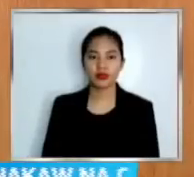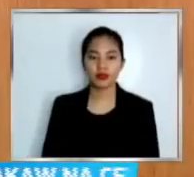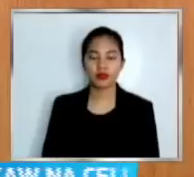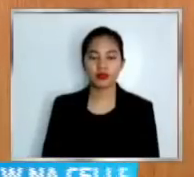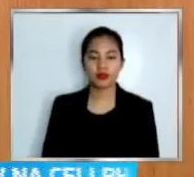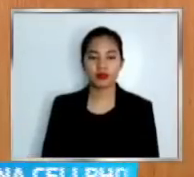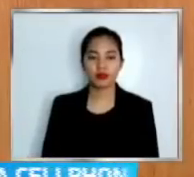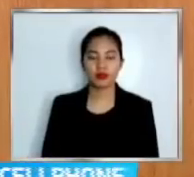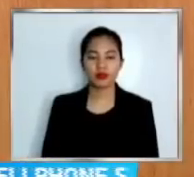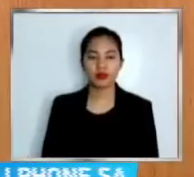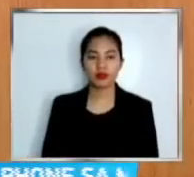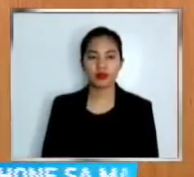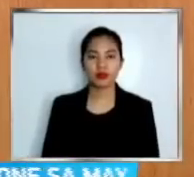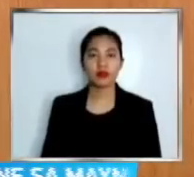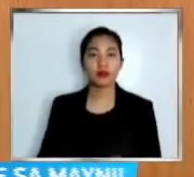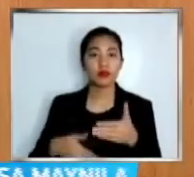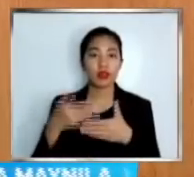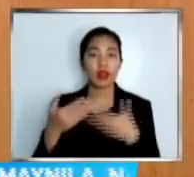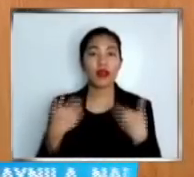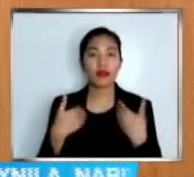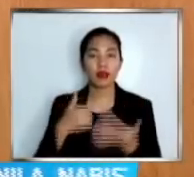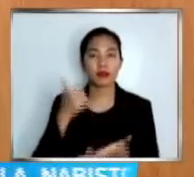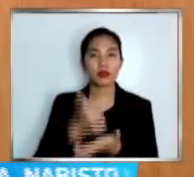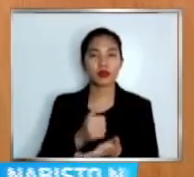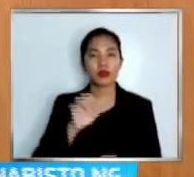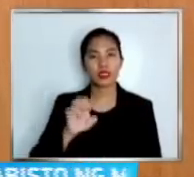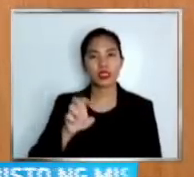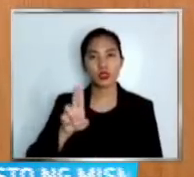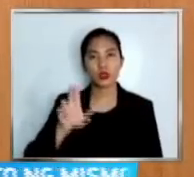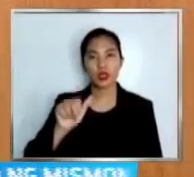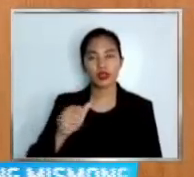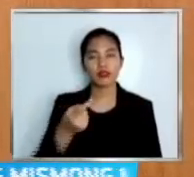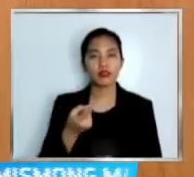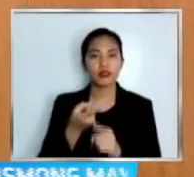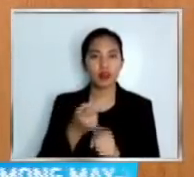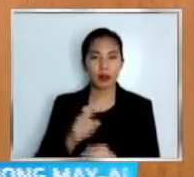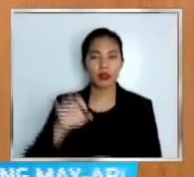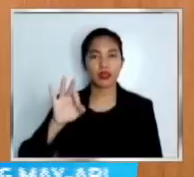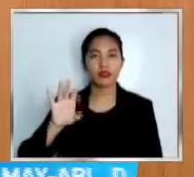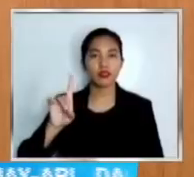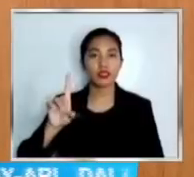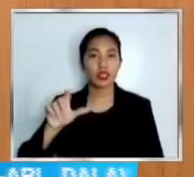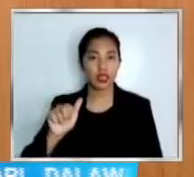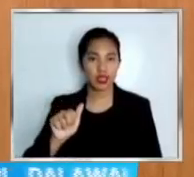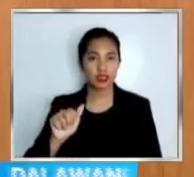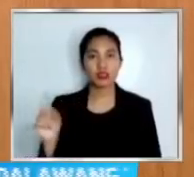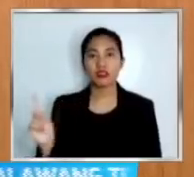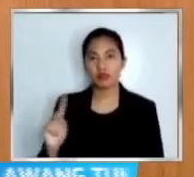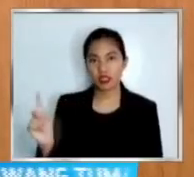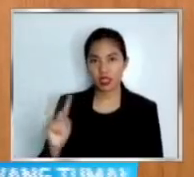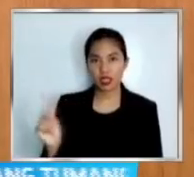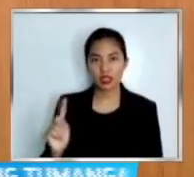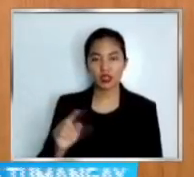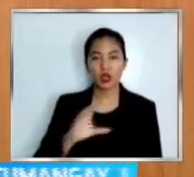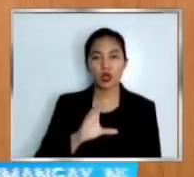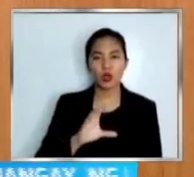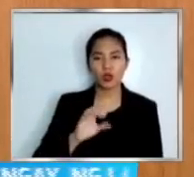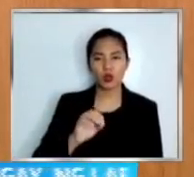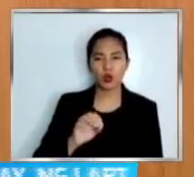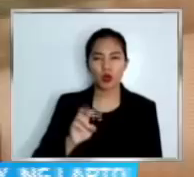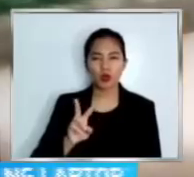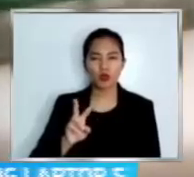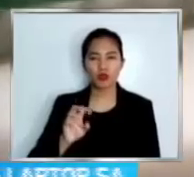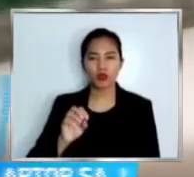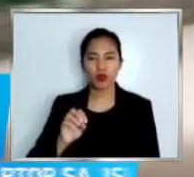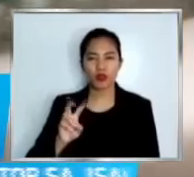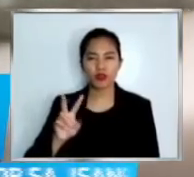May emergency use authorization na mula sa ating Food and Drug Administration ang CovoVax COVID vaccine. Din